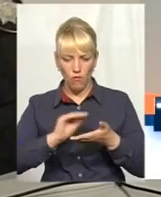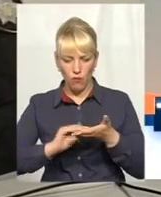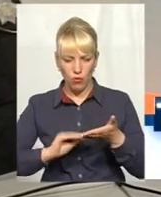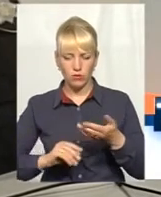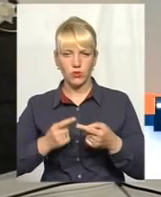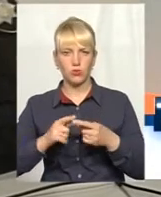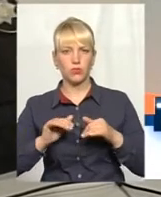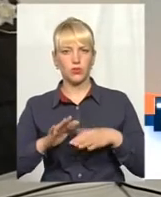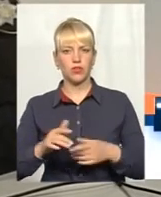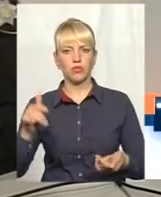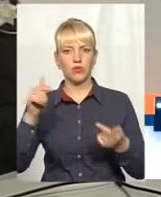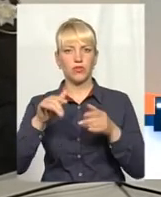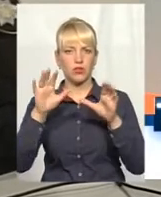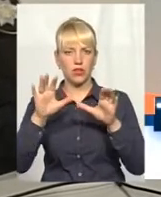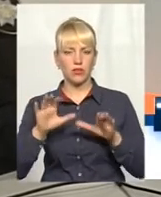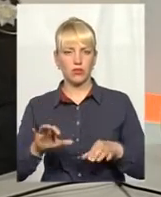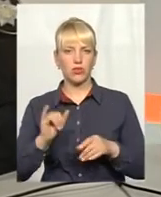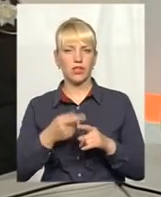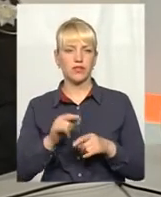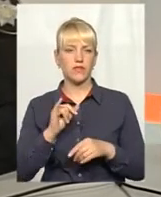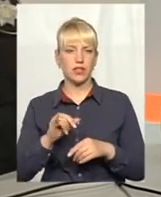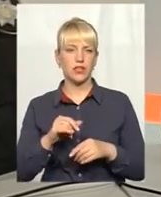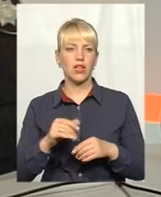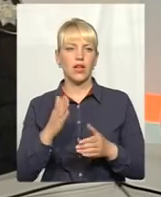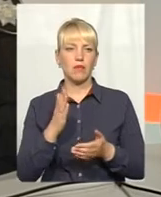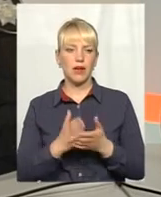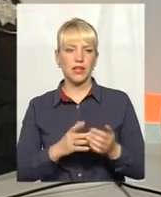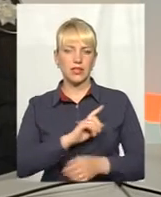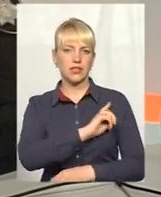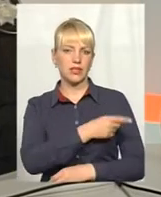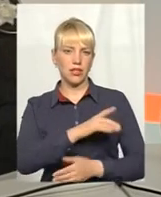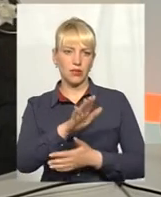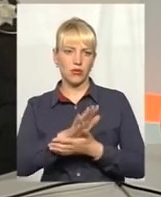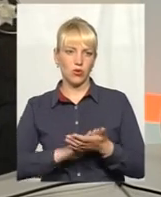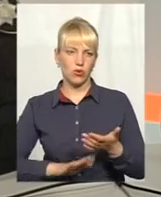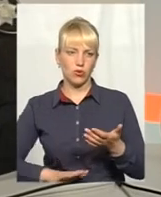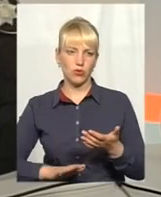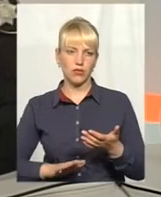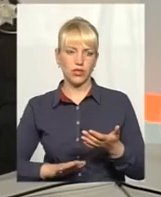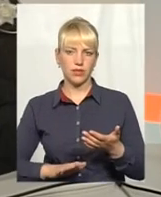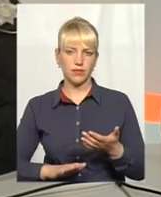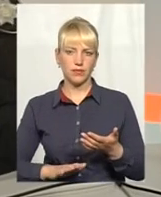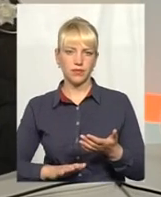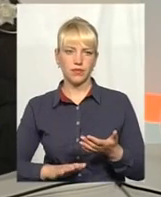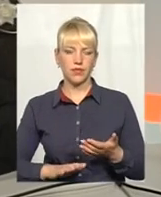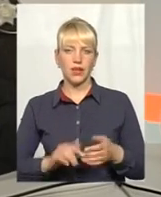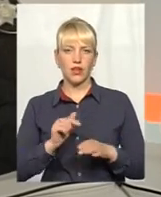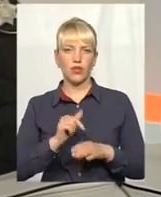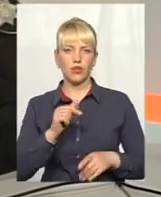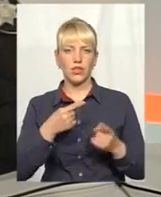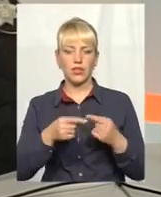чинного законодавства. І разом з тим мати сили ще далі продовжити рогувати на інші повідомлення